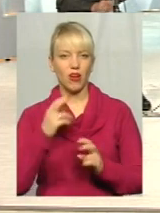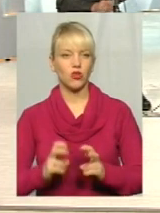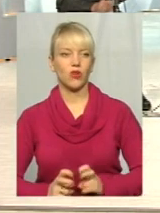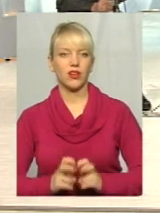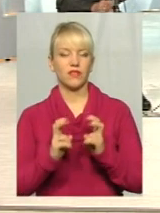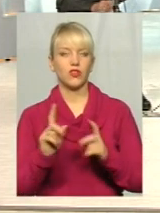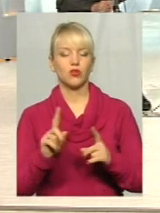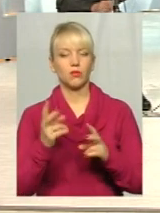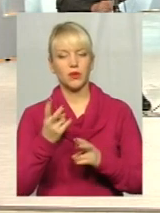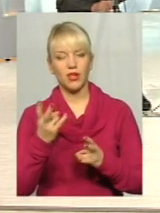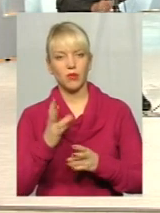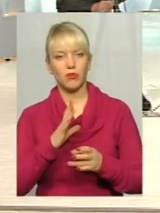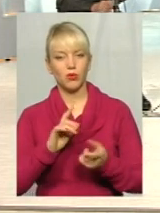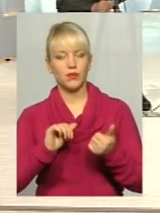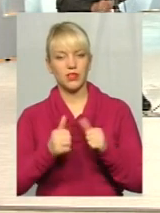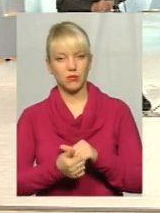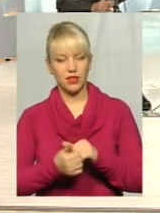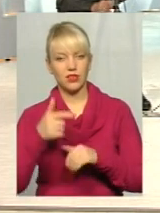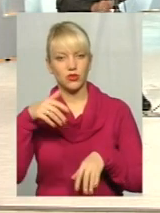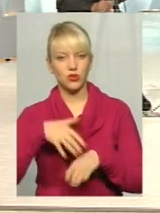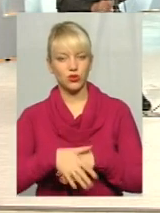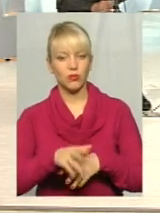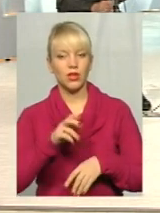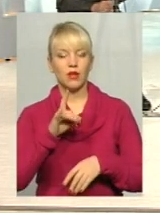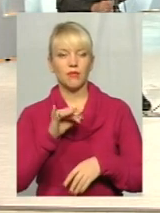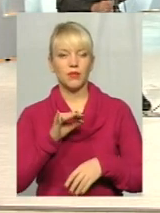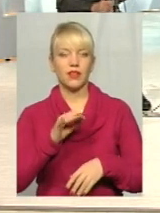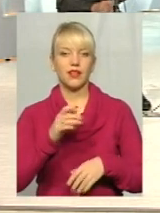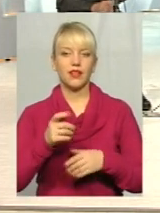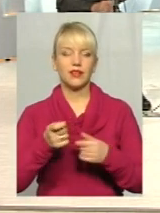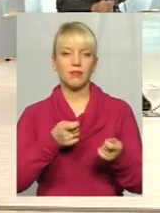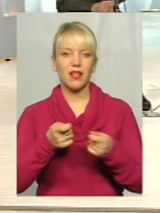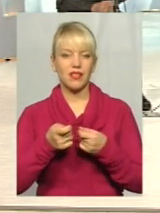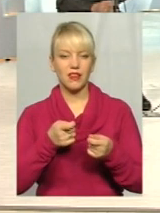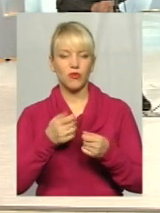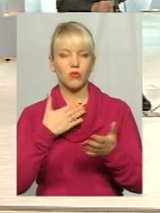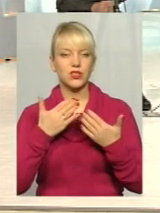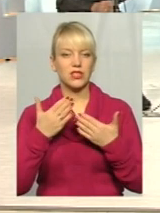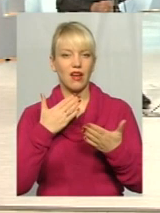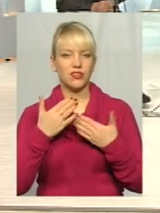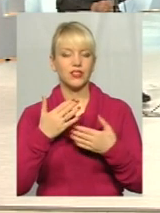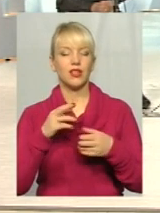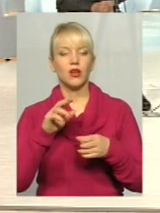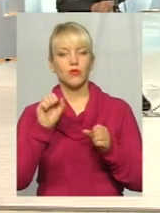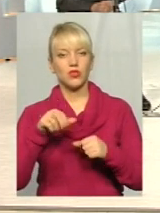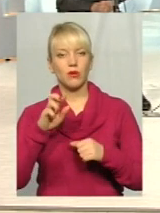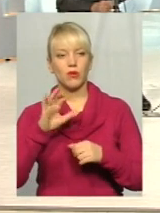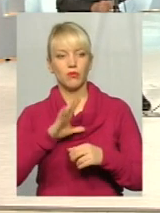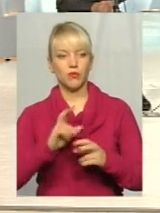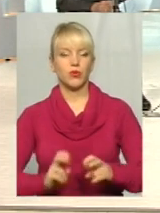варто було би замінити. Зрозуміло, при дбайливому ставленні вони ще можуть поїздити 5,